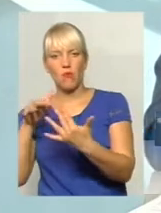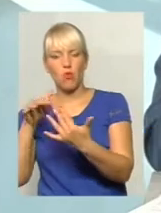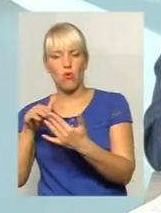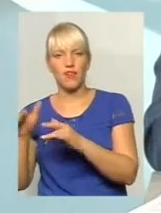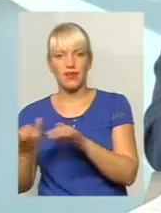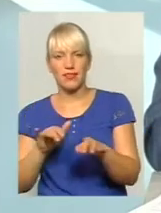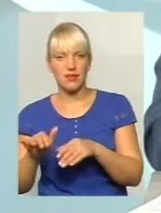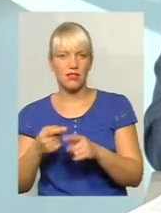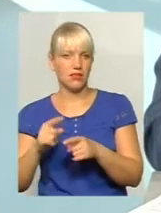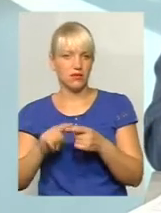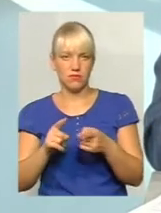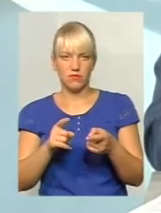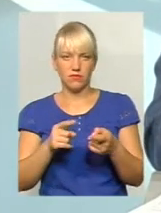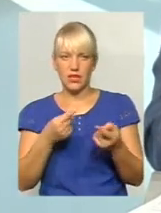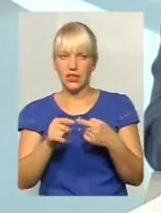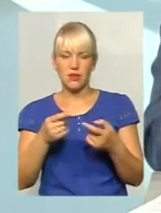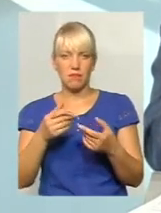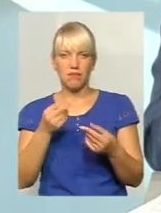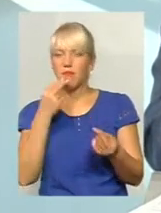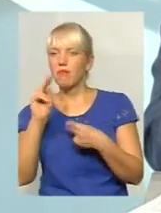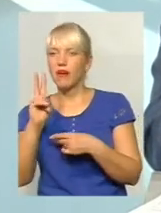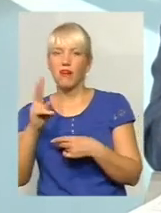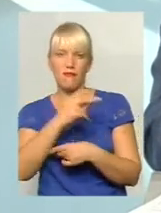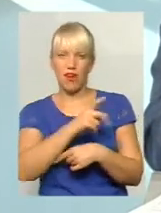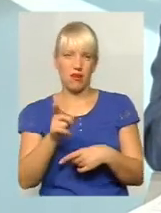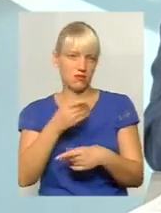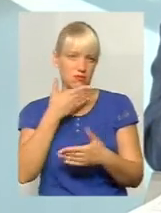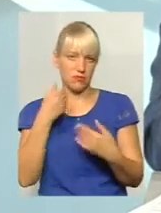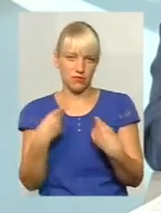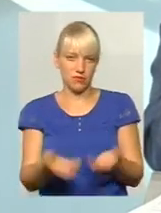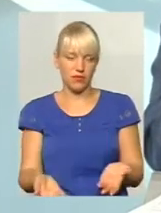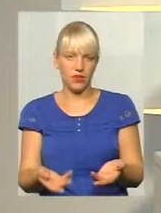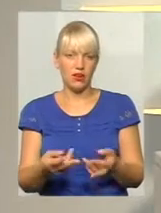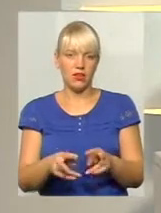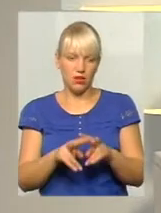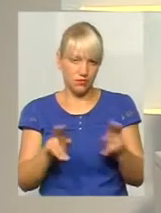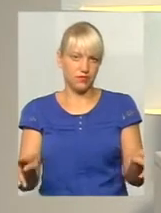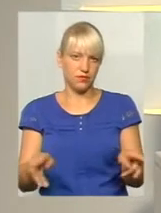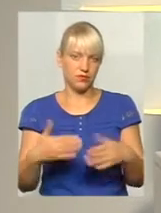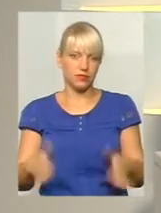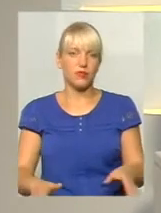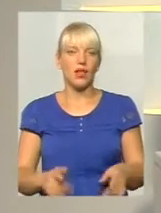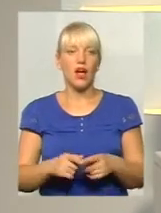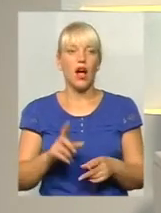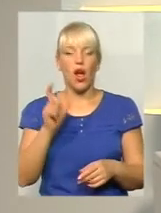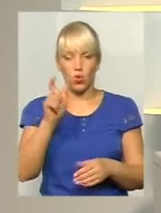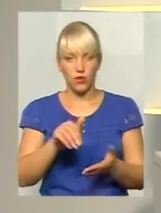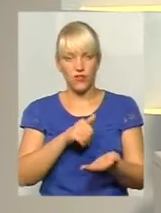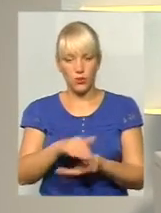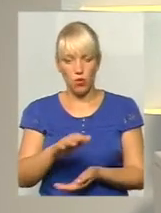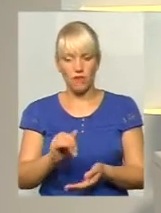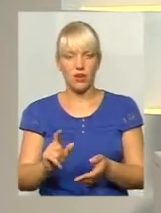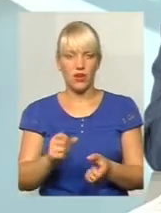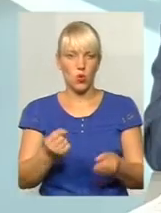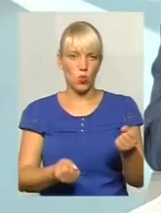громадським транспортом, переваги не надається. Ну, зрозуміло. Ну, людині відмовили в проїзді, що їй робити? Якщо відмовили в проїзді,